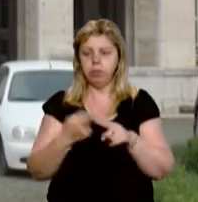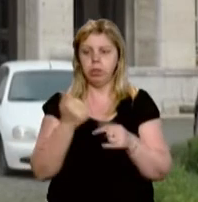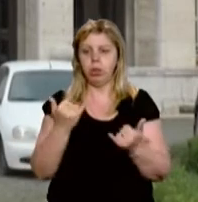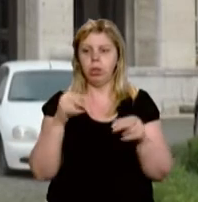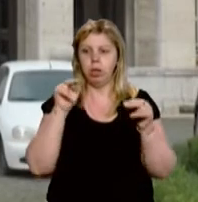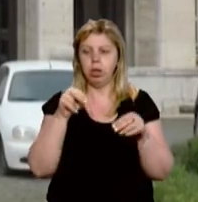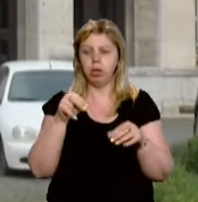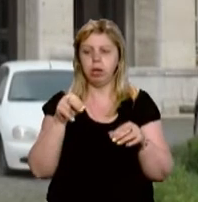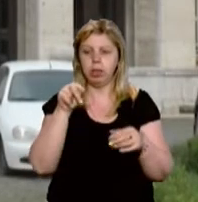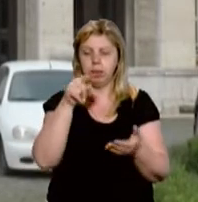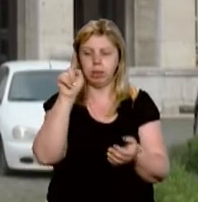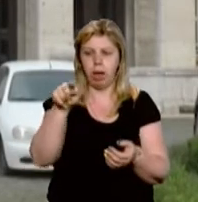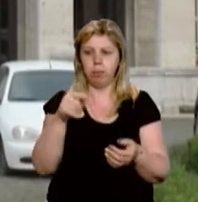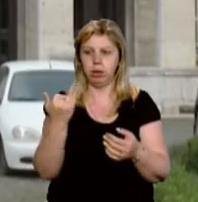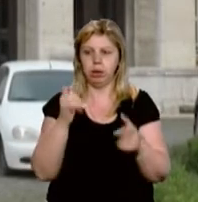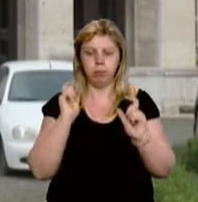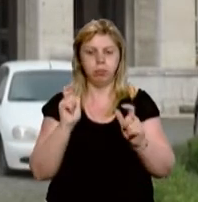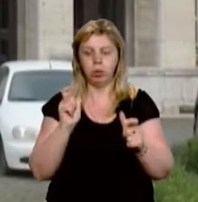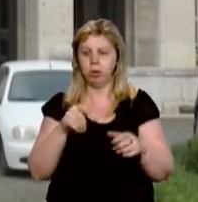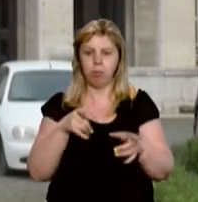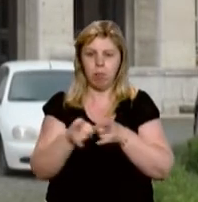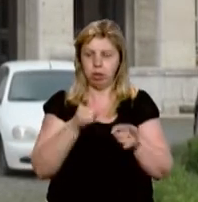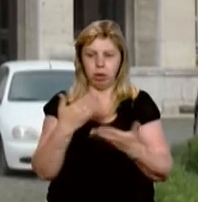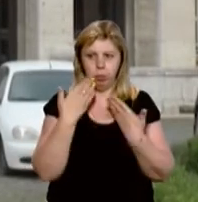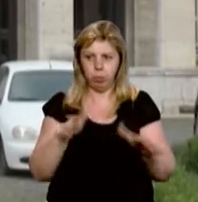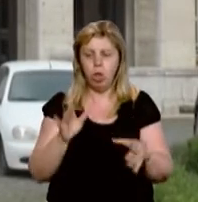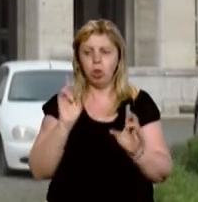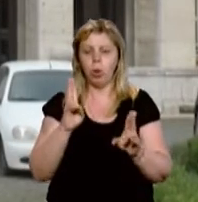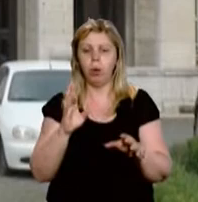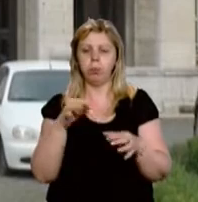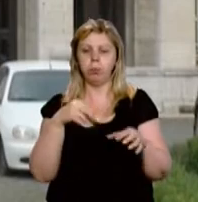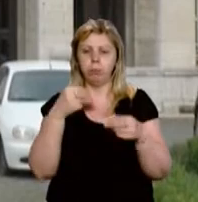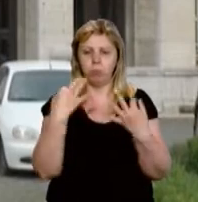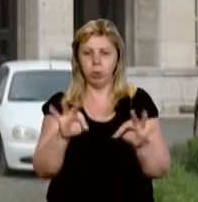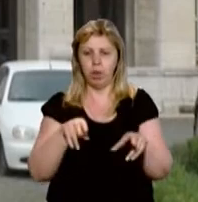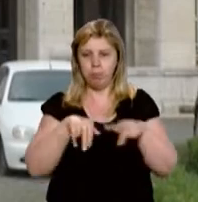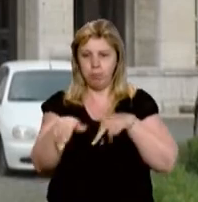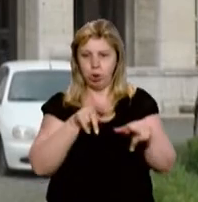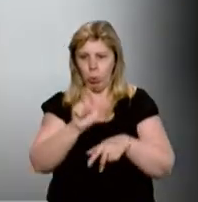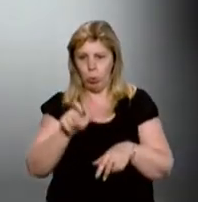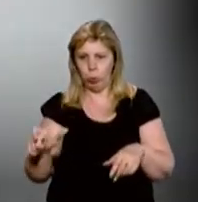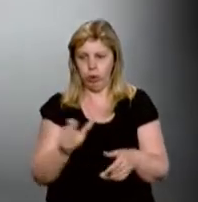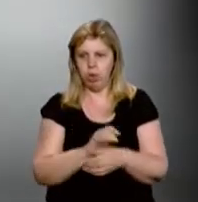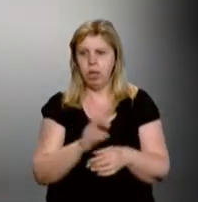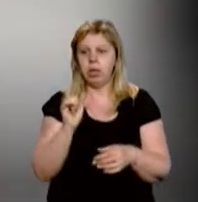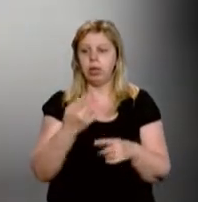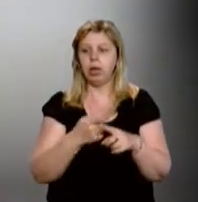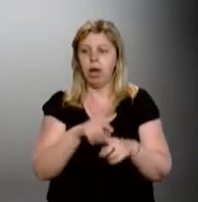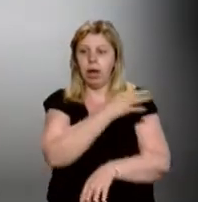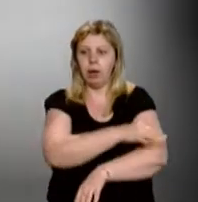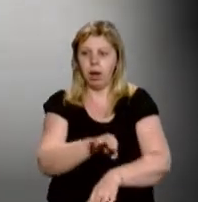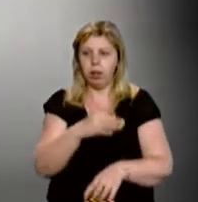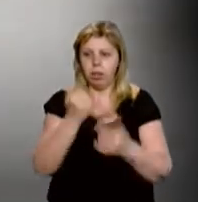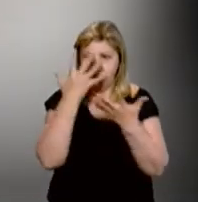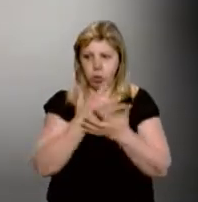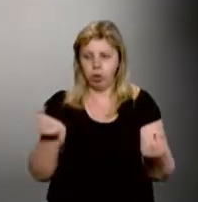обмежено рух вантажного транспорту, поки що пускають пішоходів, якщо пускають легковий. Дощі йтимуть на Рахівщині і